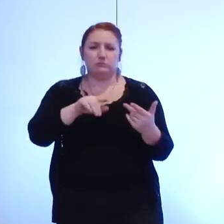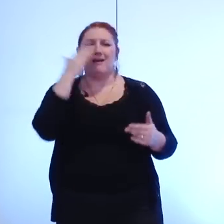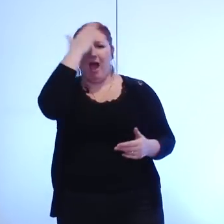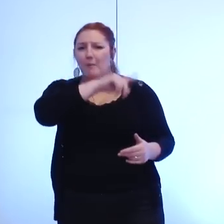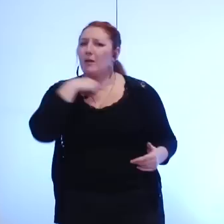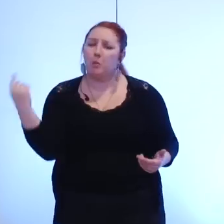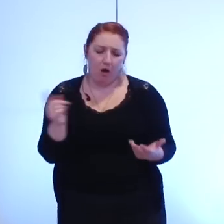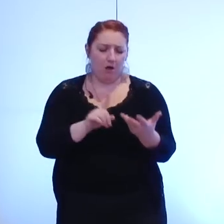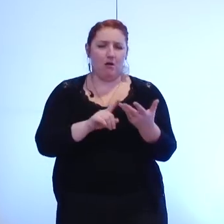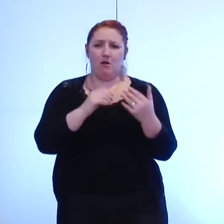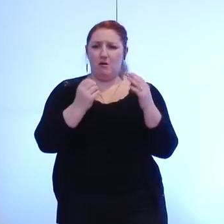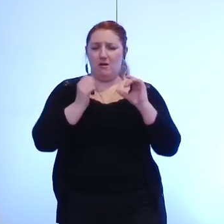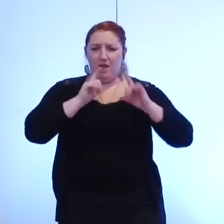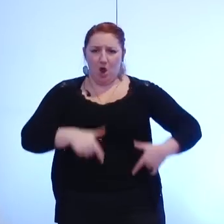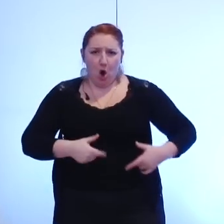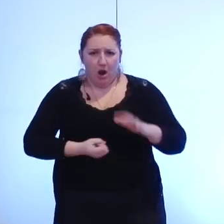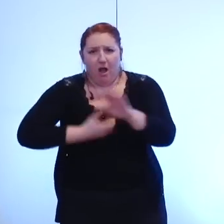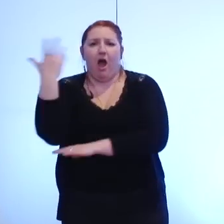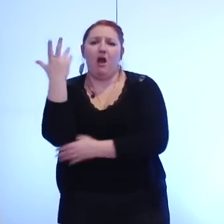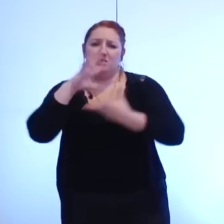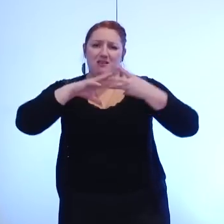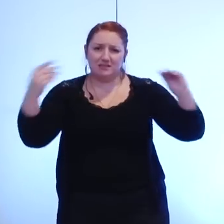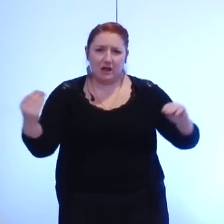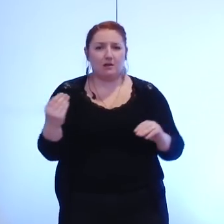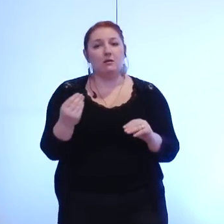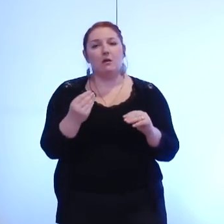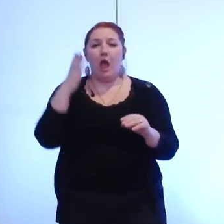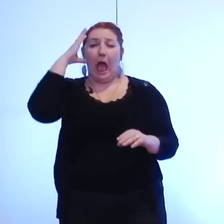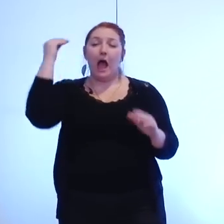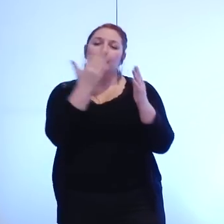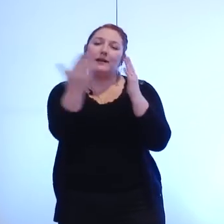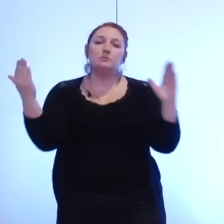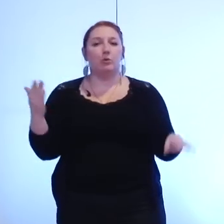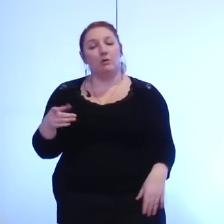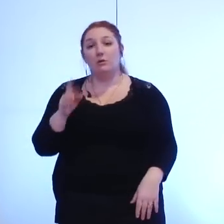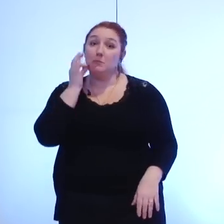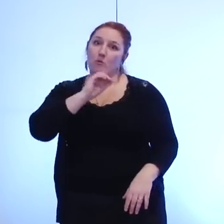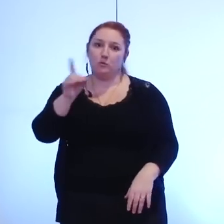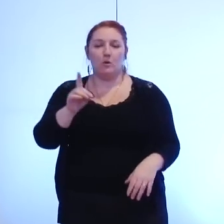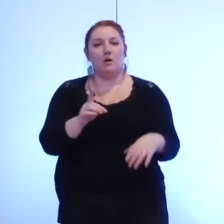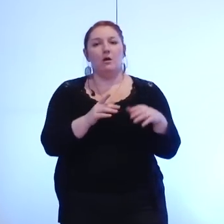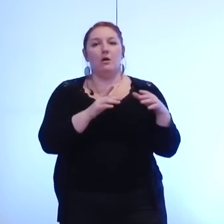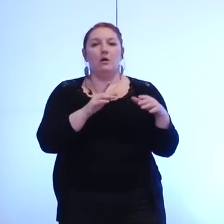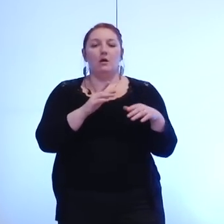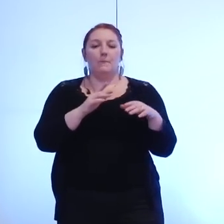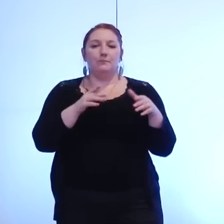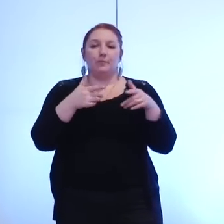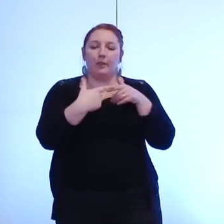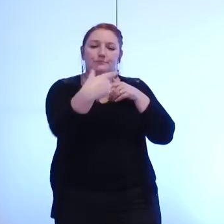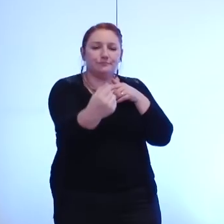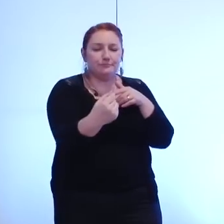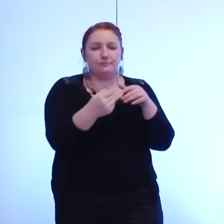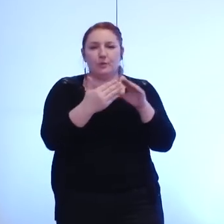l'école des arts et le design Alpexpo et c'est pas un petit morceau la pépinière du polygone les principales voiries